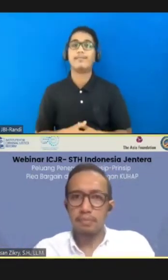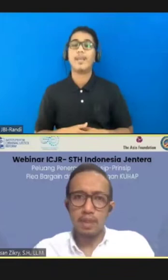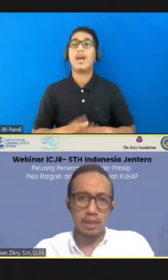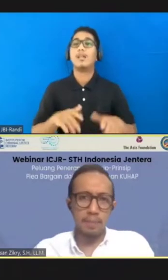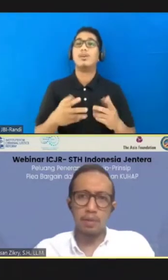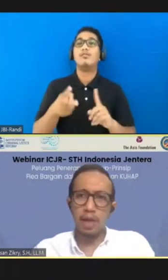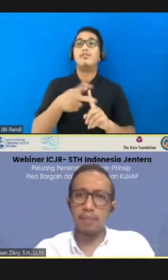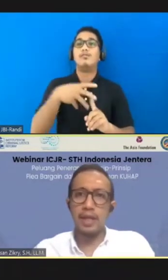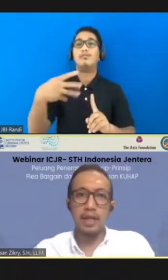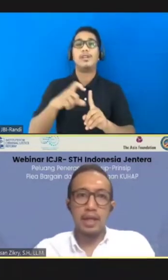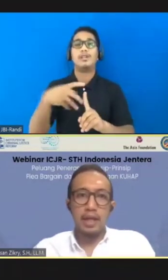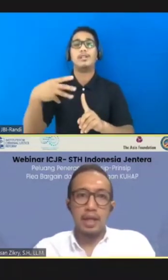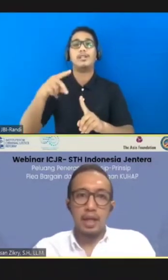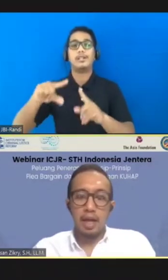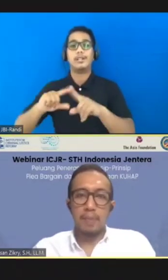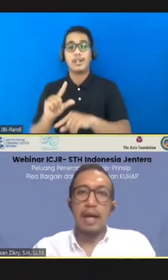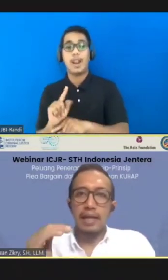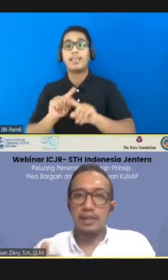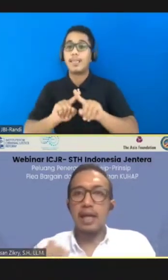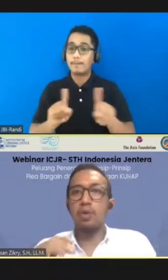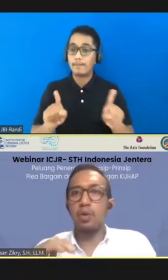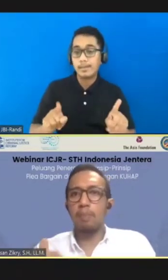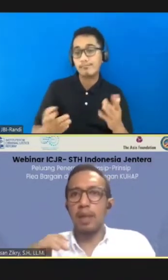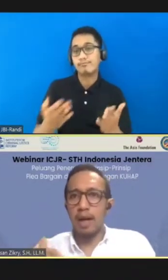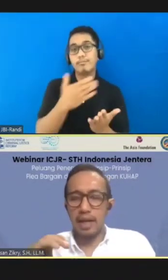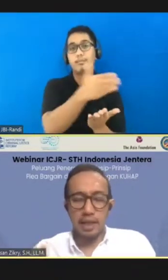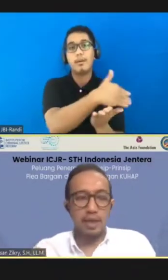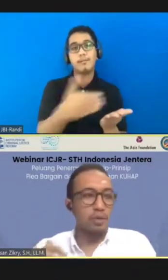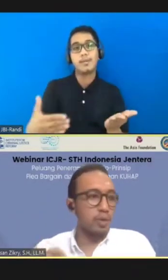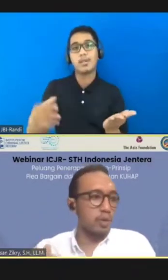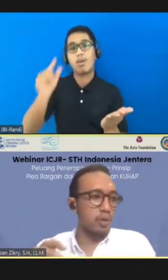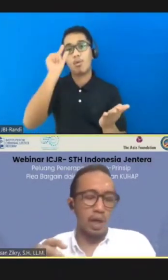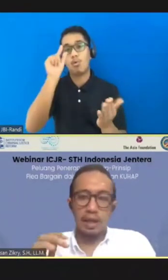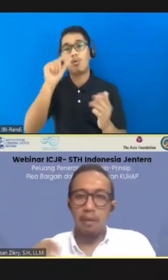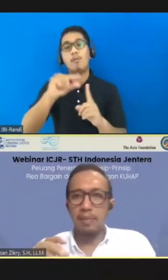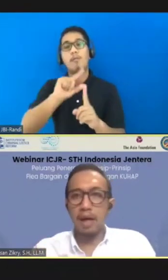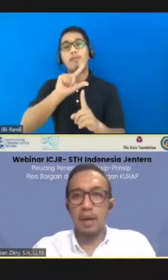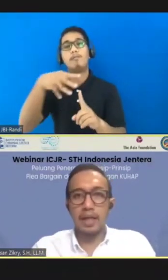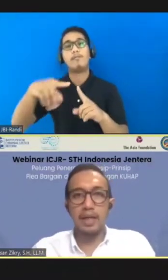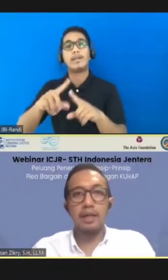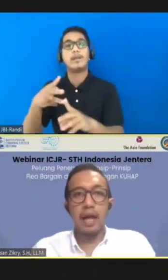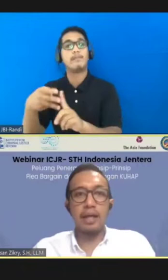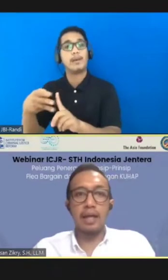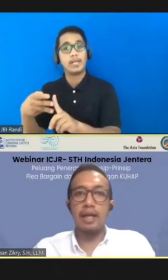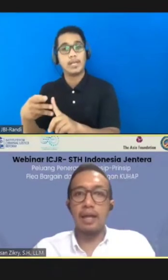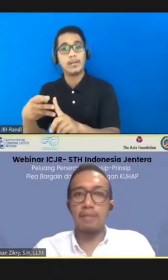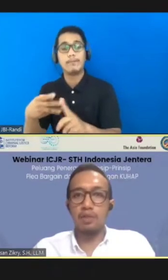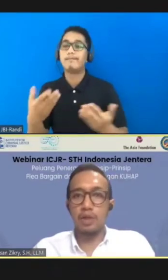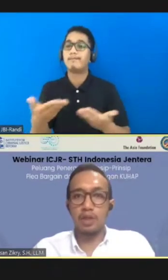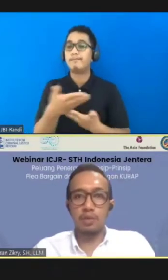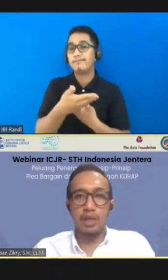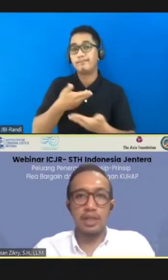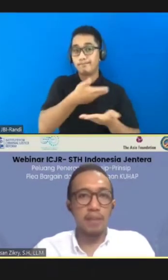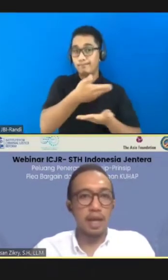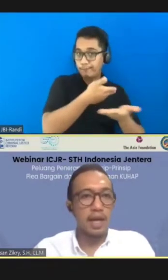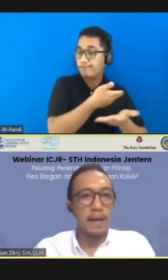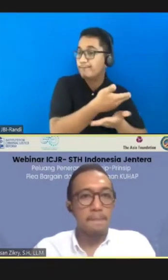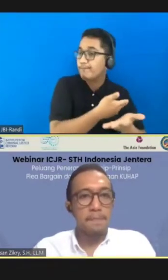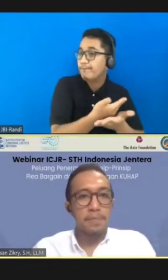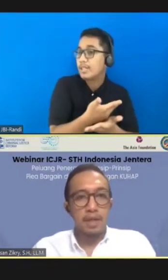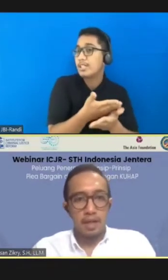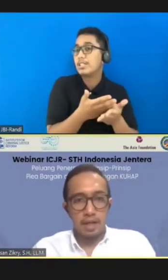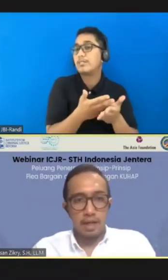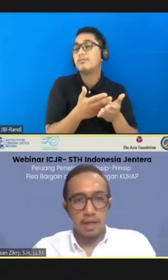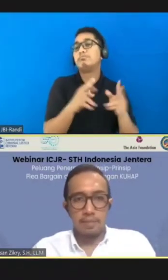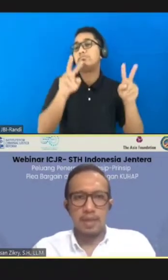Tapi kurang lebih, pembatasan untuk plea bargaining, untuk tawar-menawar ini adalah dalam situasi-situasi di mana,